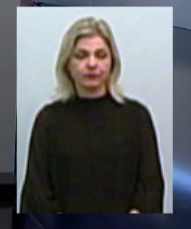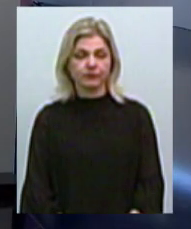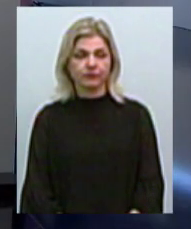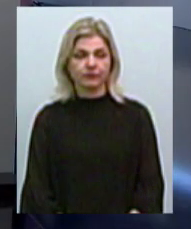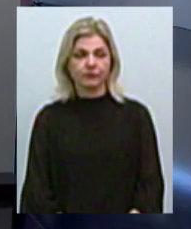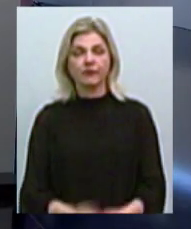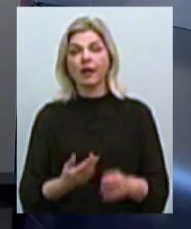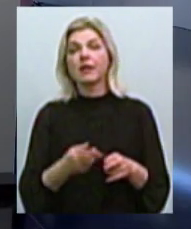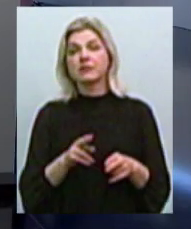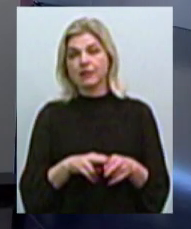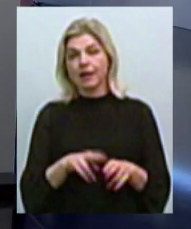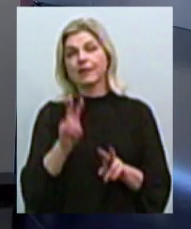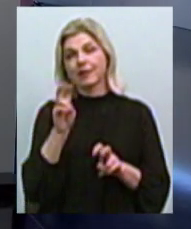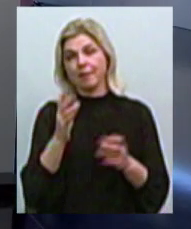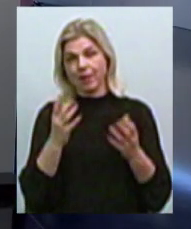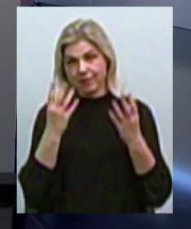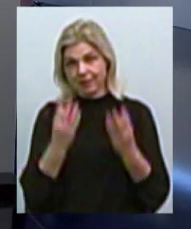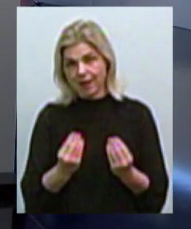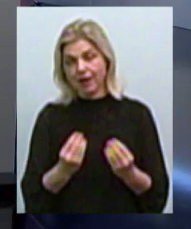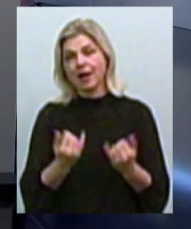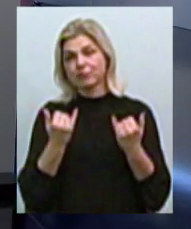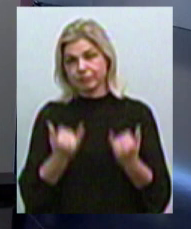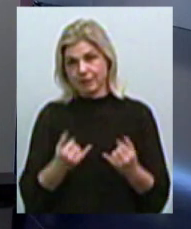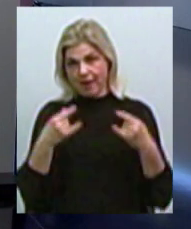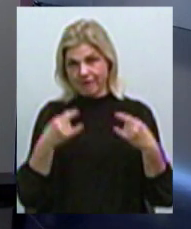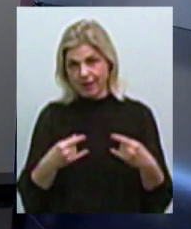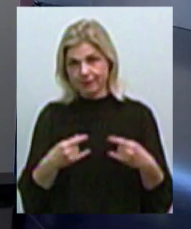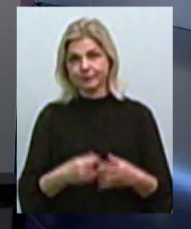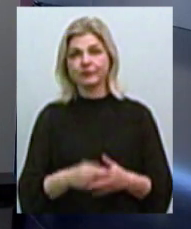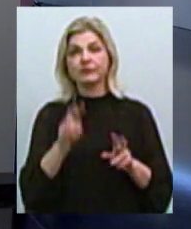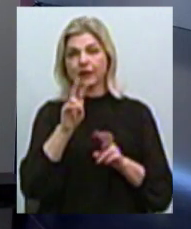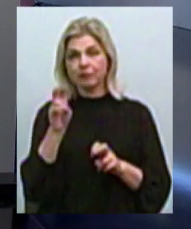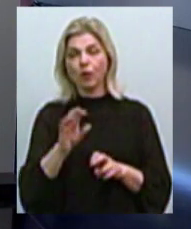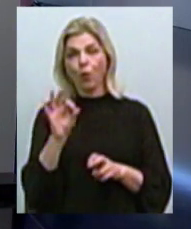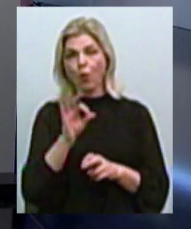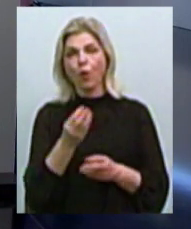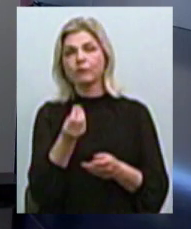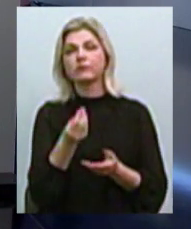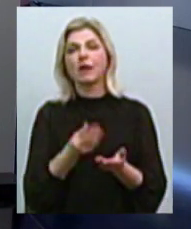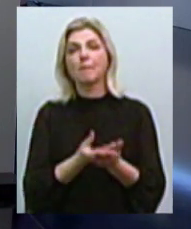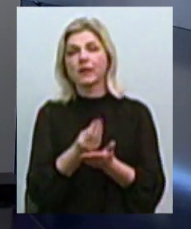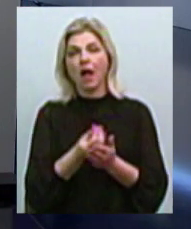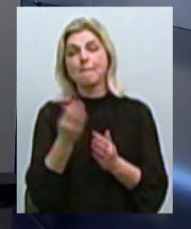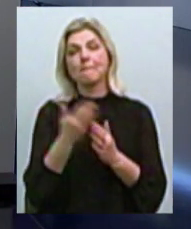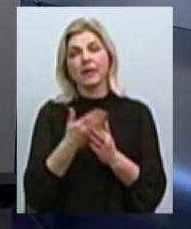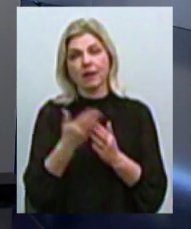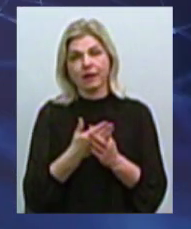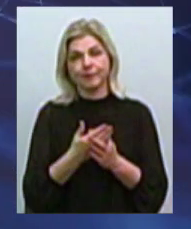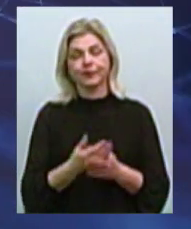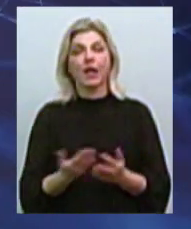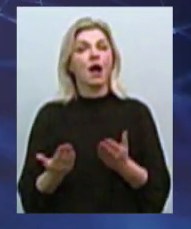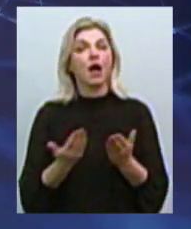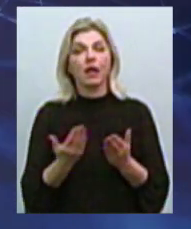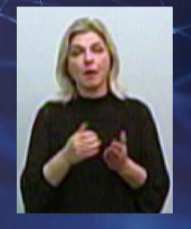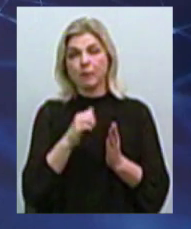Це тема дня, ми працюємо в прямому ефірі. Тема нашого ефіру – монетизація пільг. І, будь ласка, з яких